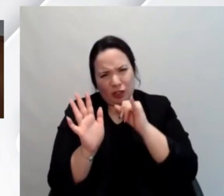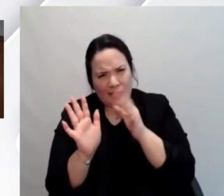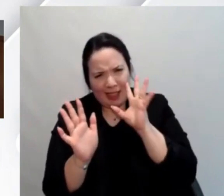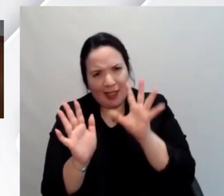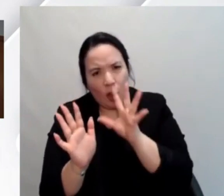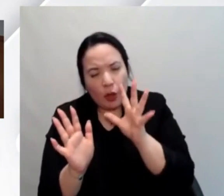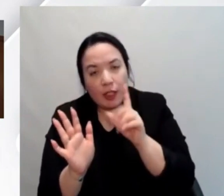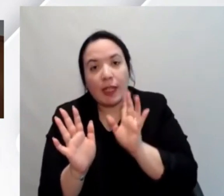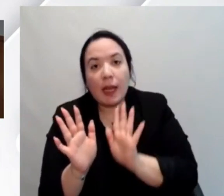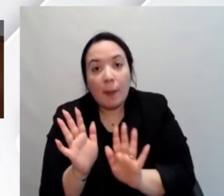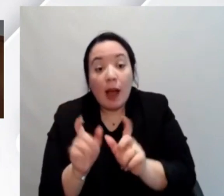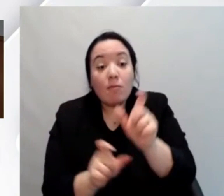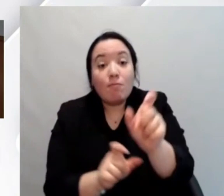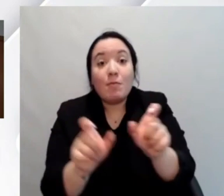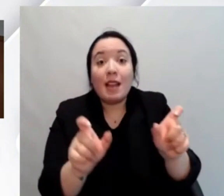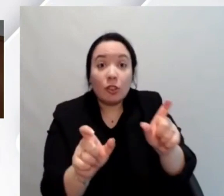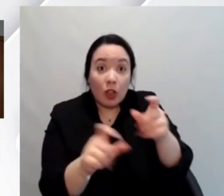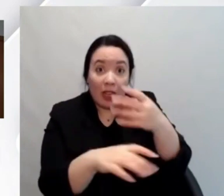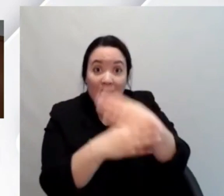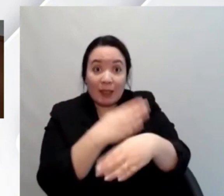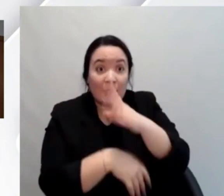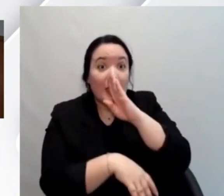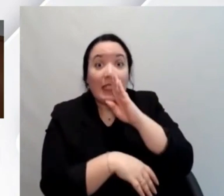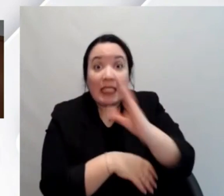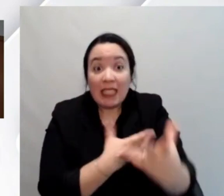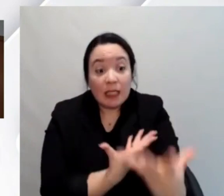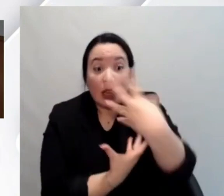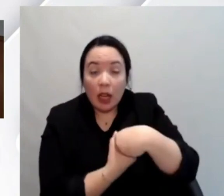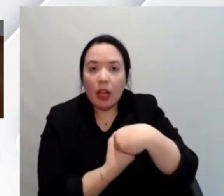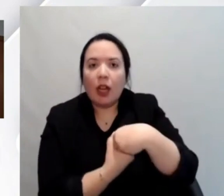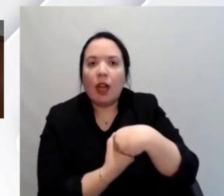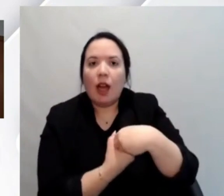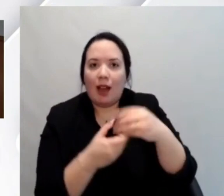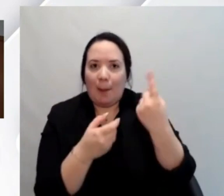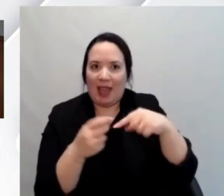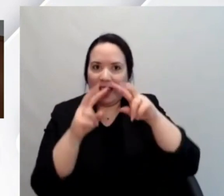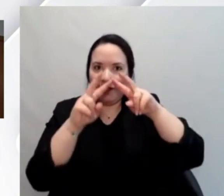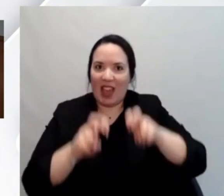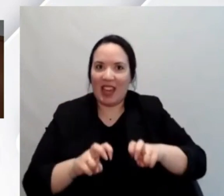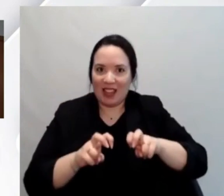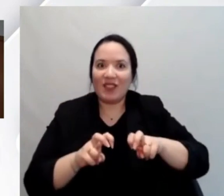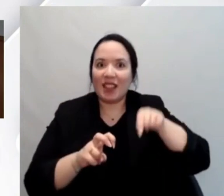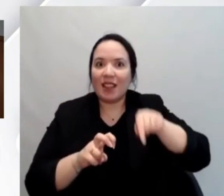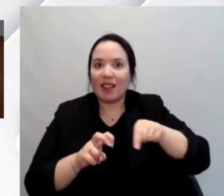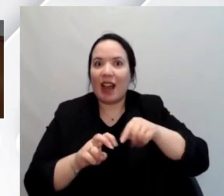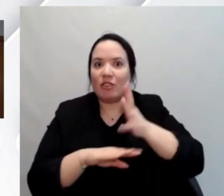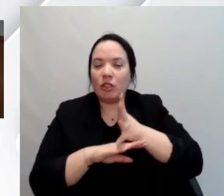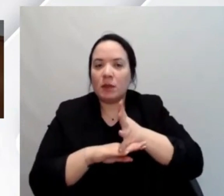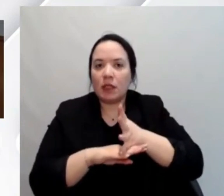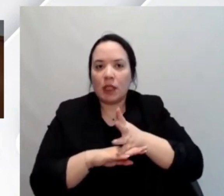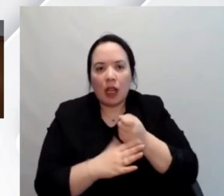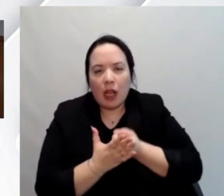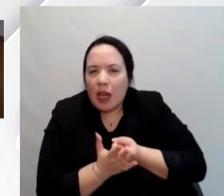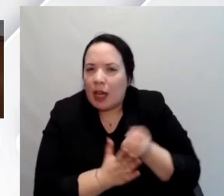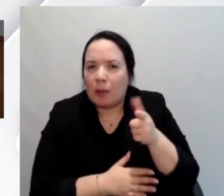coinvolgimento degli utenti nella nella verifica di accessibilità è un elemento essenziale un